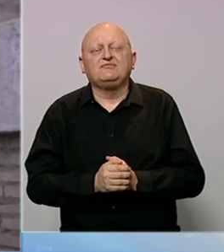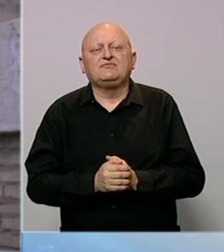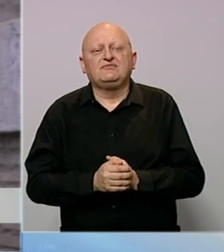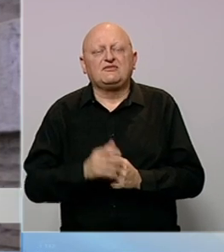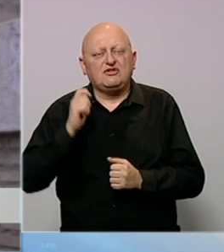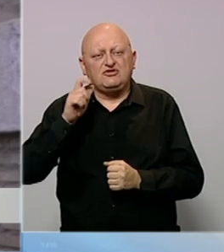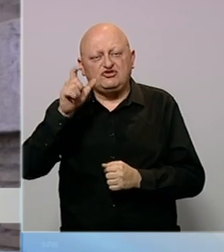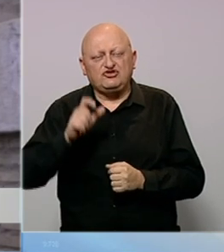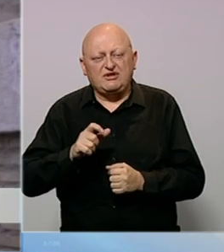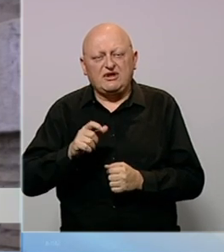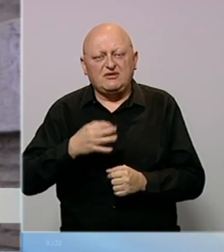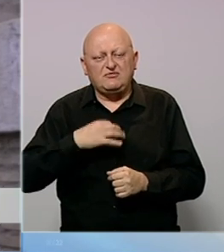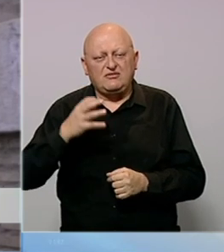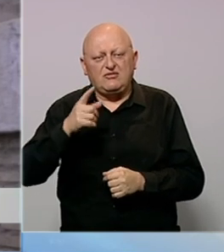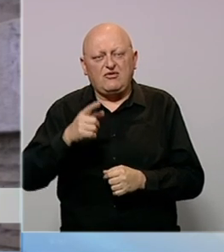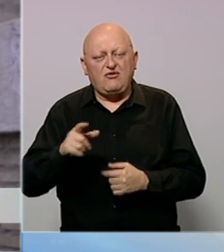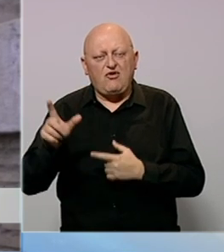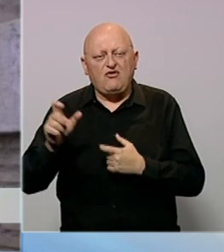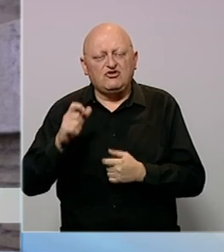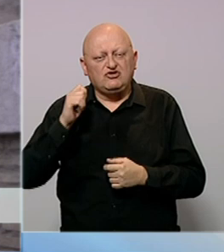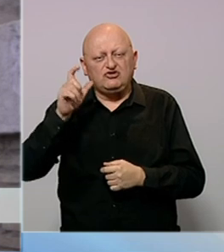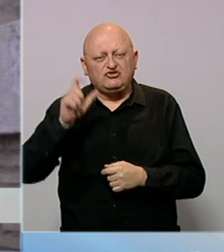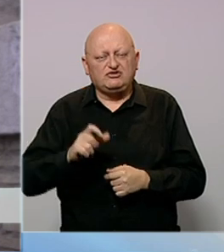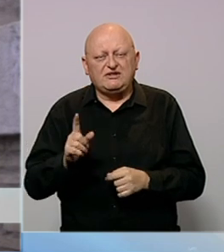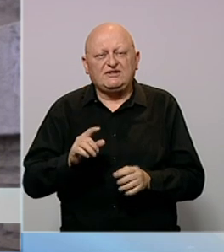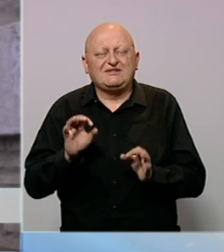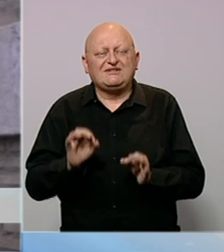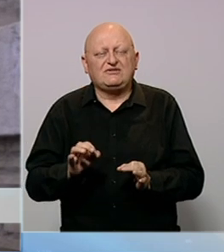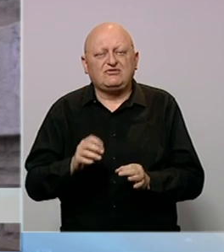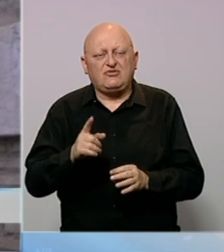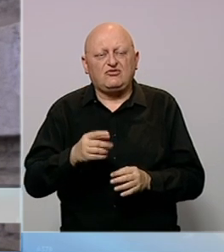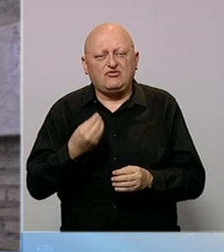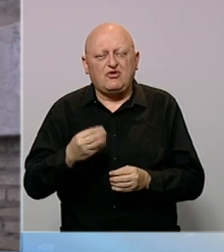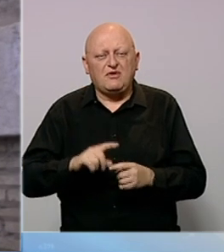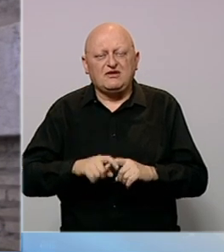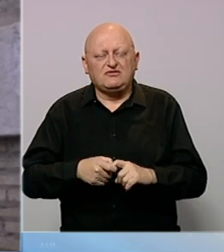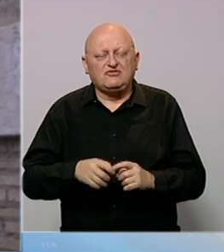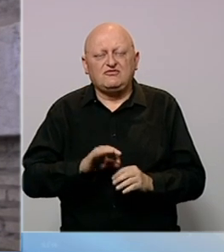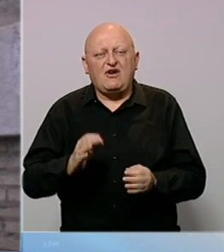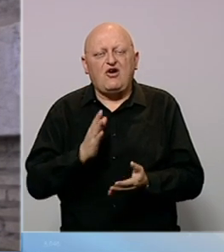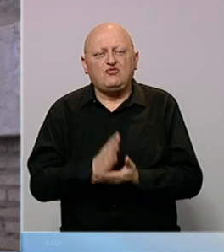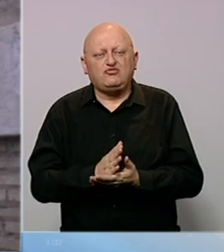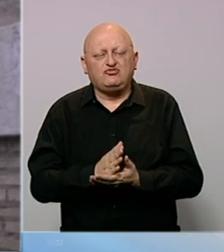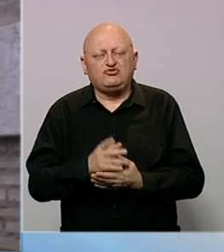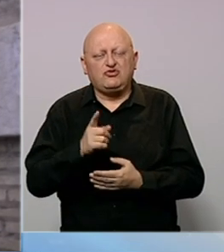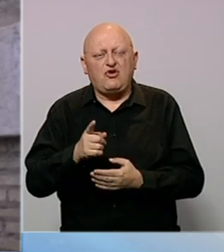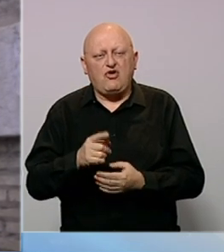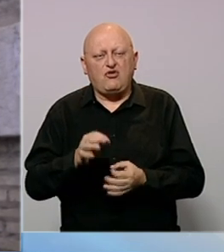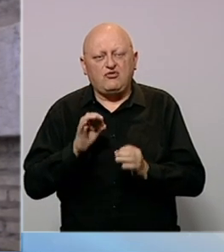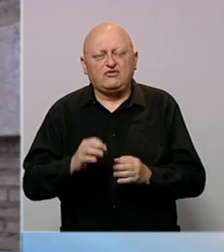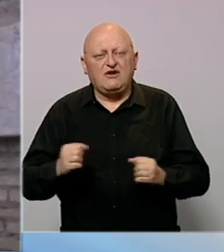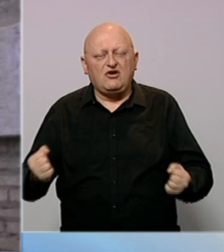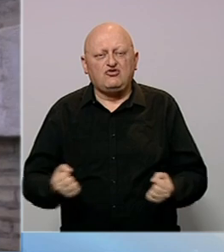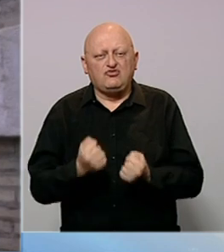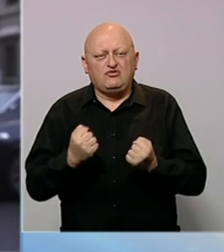Žena premier. Kažu da je ovo stoljeća žena, pa ne znam, nisam siguran da li će to biti dobra stvar. U svakom slučaju, oni su se stvarno